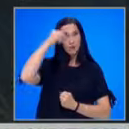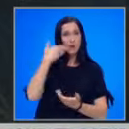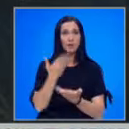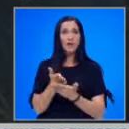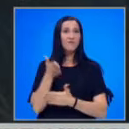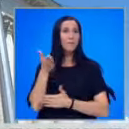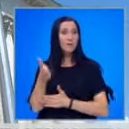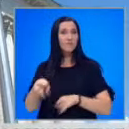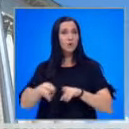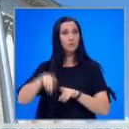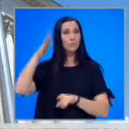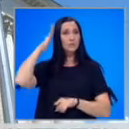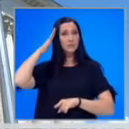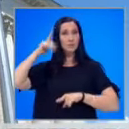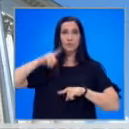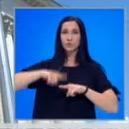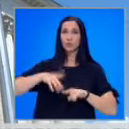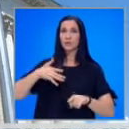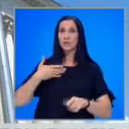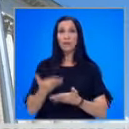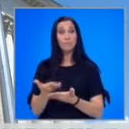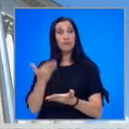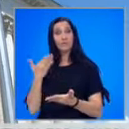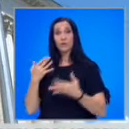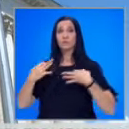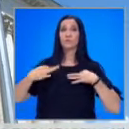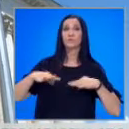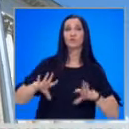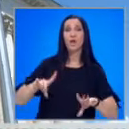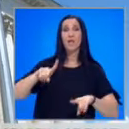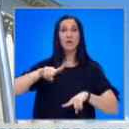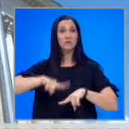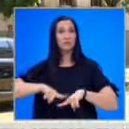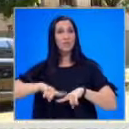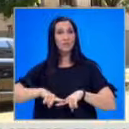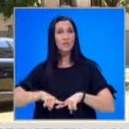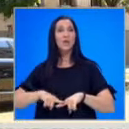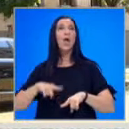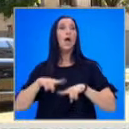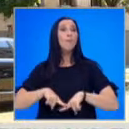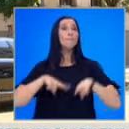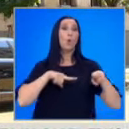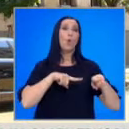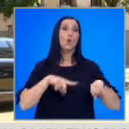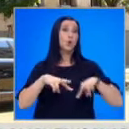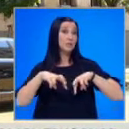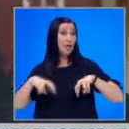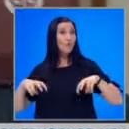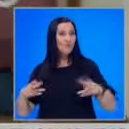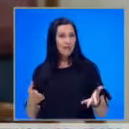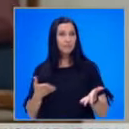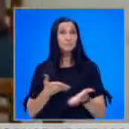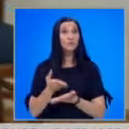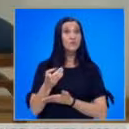му дава право като министр на правосъдието да иска предсрочното освобождаване на съдии, прокурори и следователи. За това